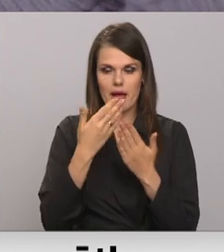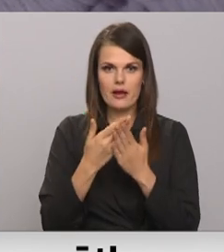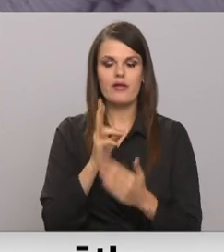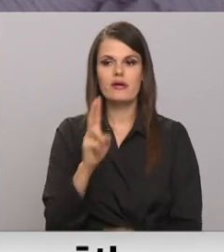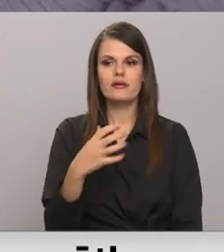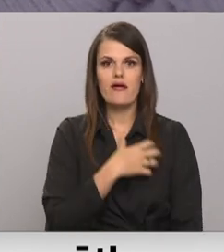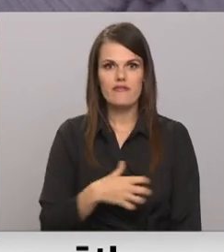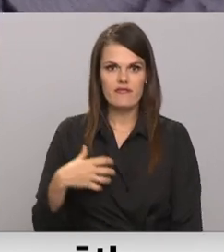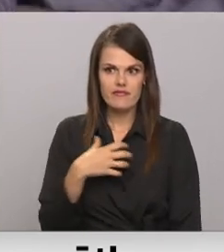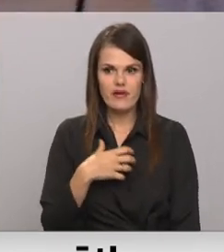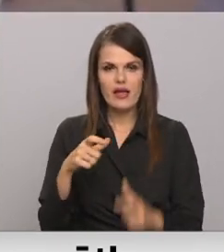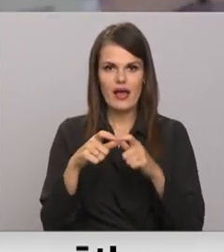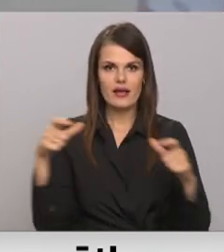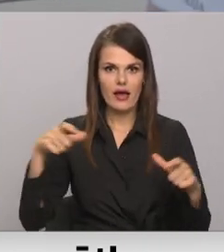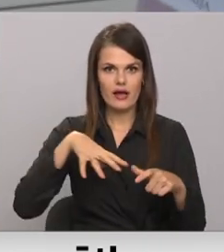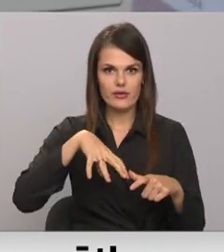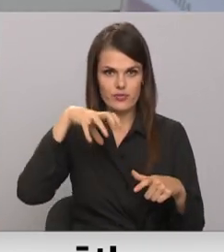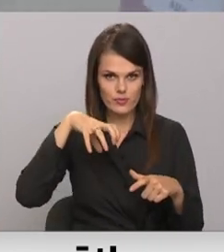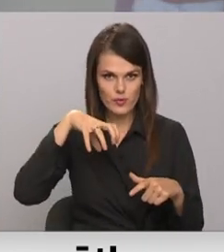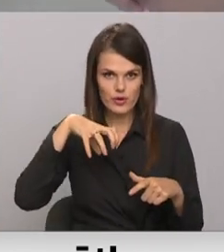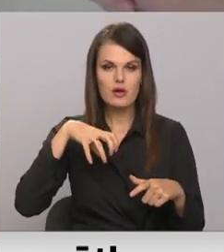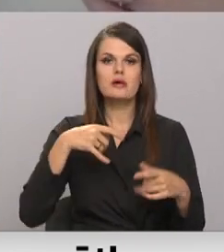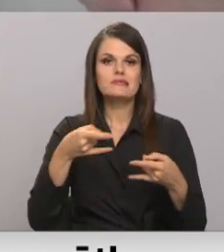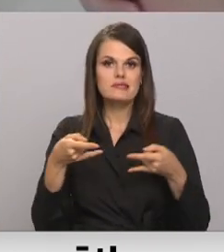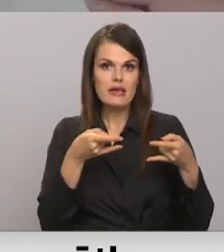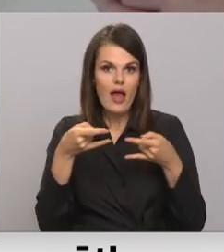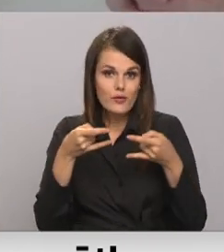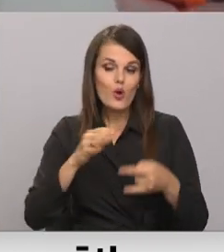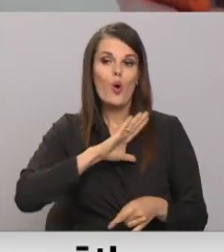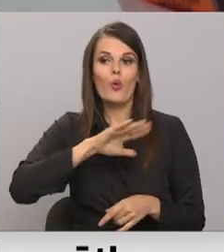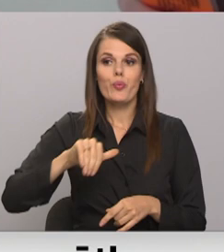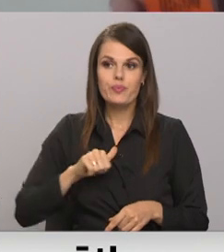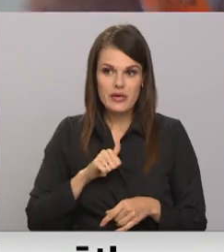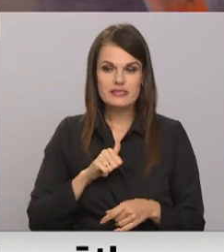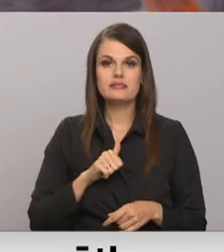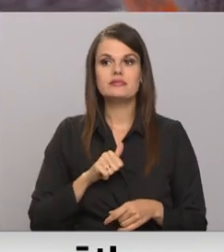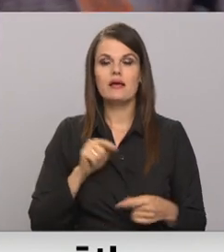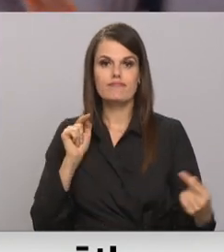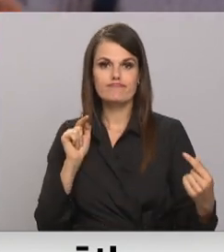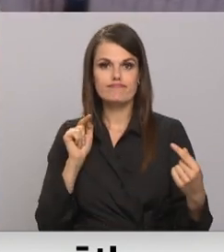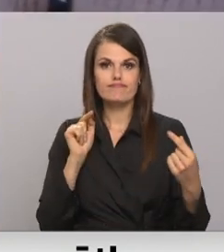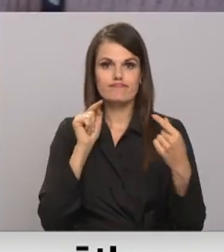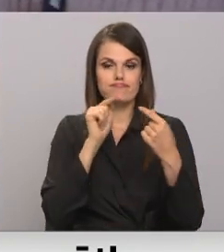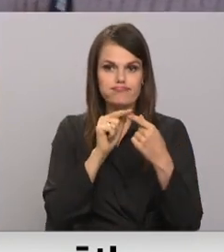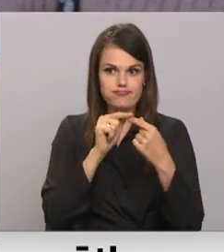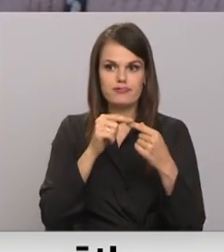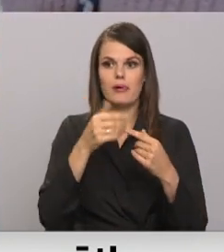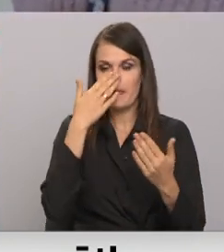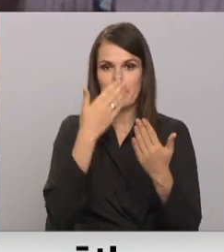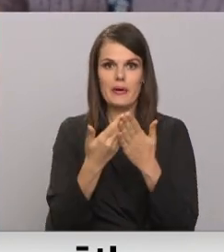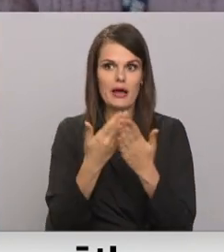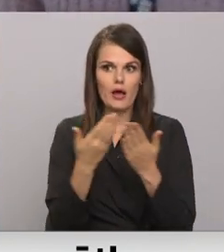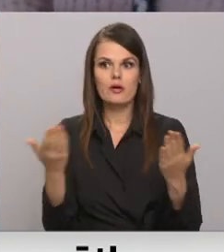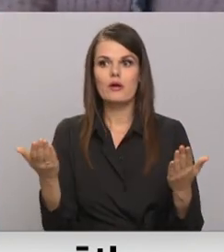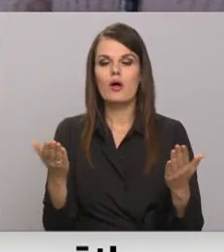jānoskanē karte un tad notiek savienošanās ar pakumātu un te parādās